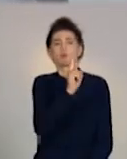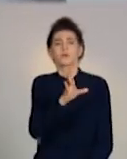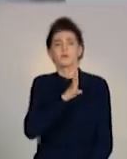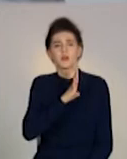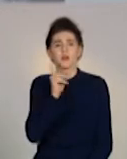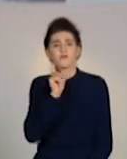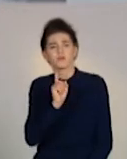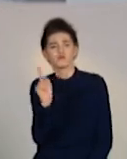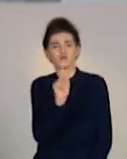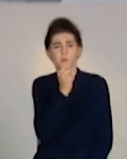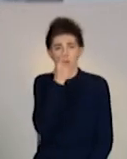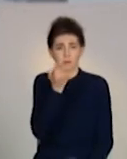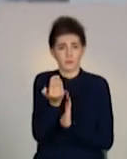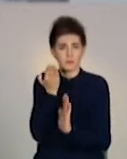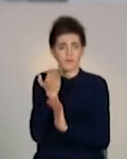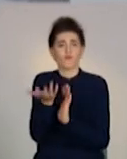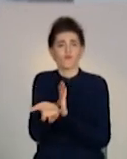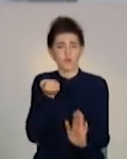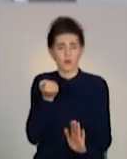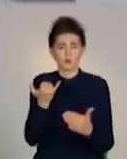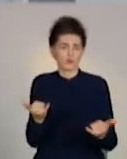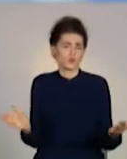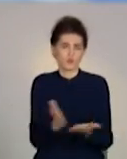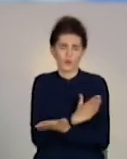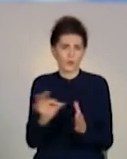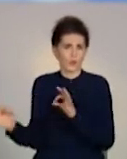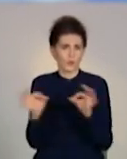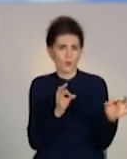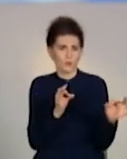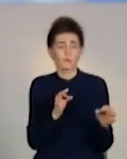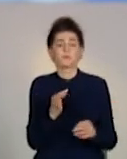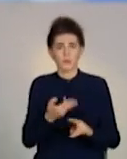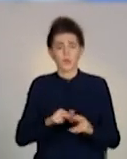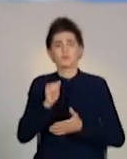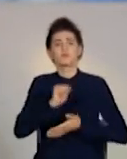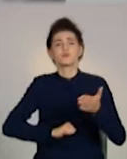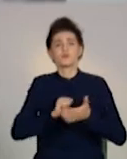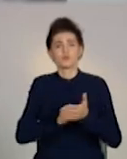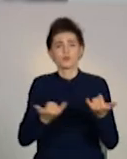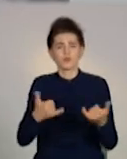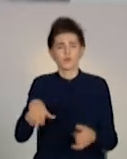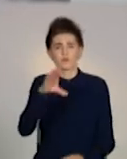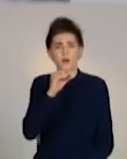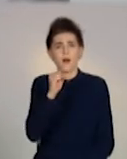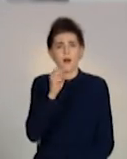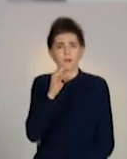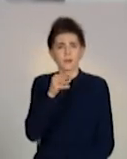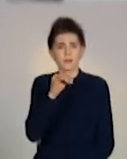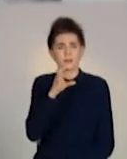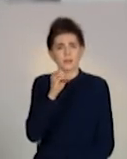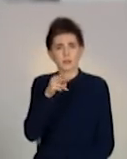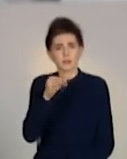були, але зараз, звісно, немає. По тій простій причині, що цих антисептиків, ні